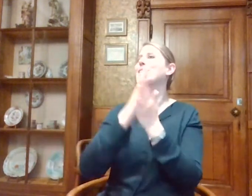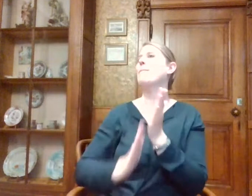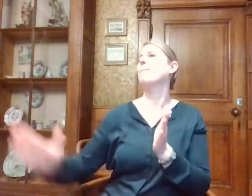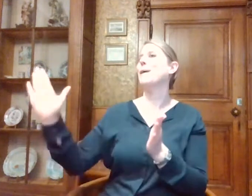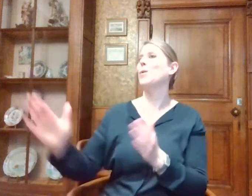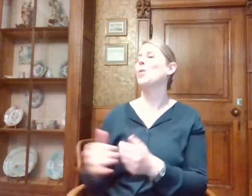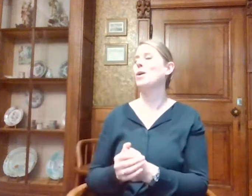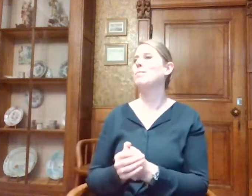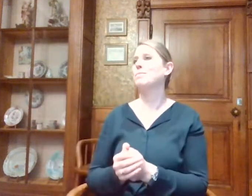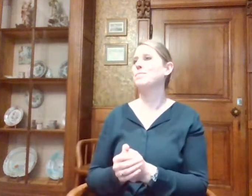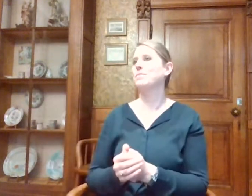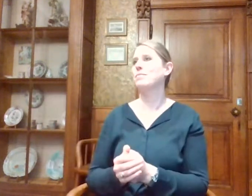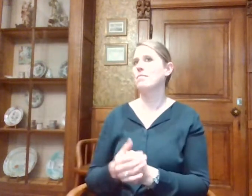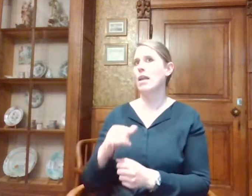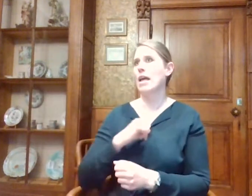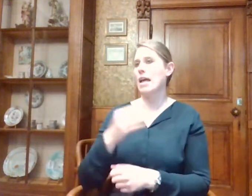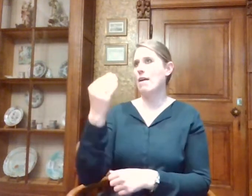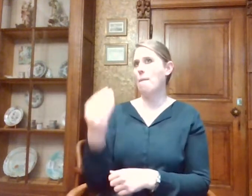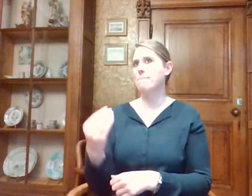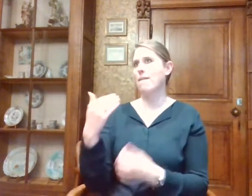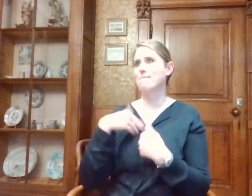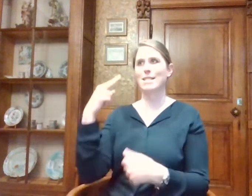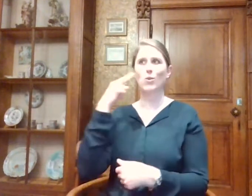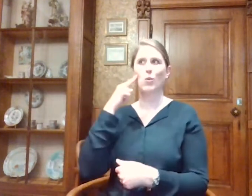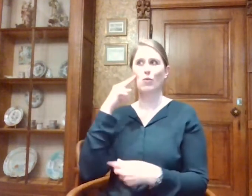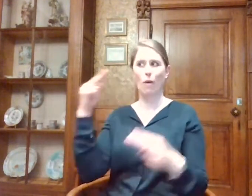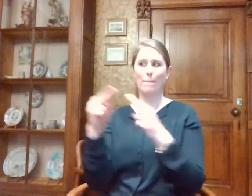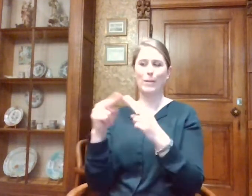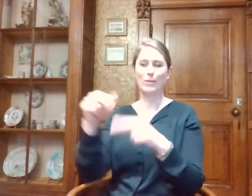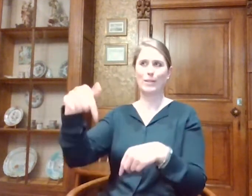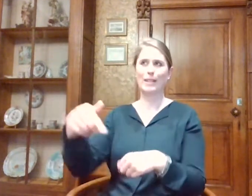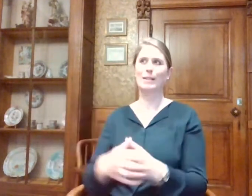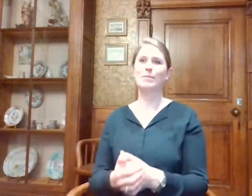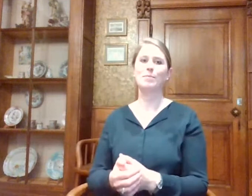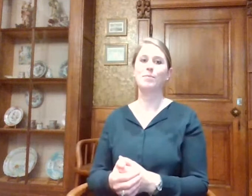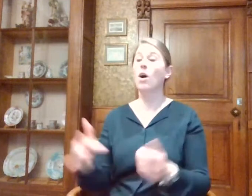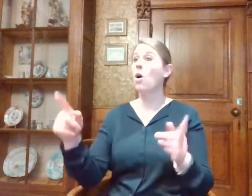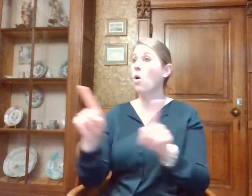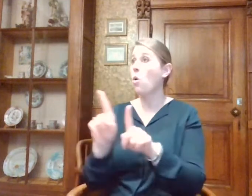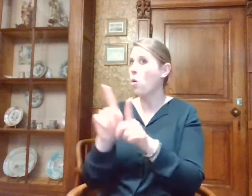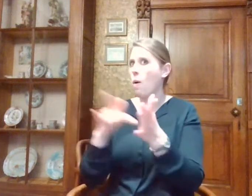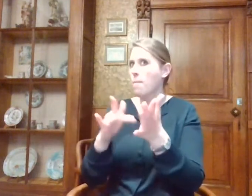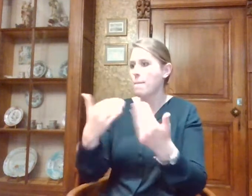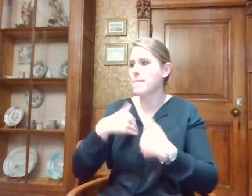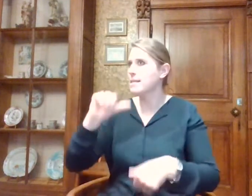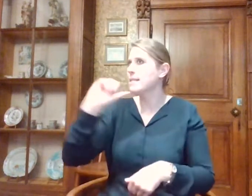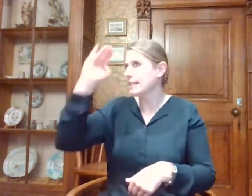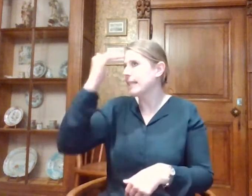Maar er zijn nog niet veel dode mensen langsgekomen. Dus ik mijn volgende vraag ging zien... Is hè?